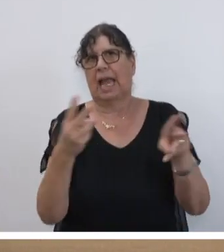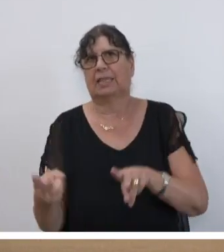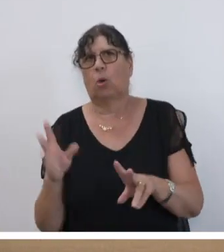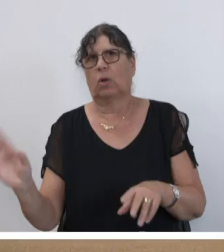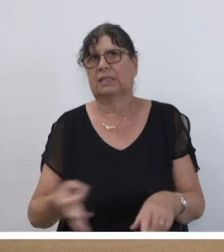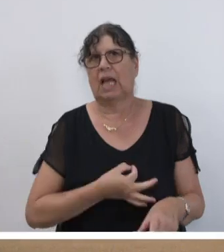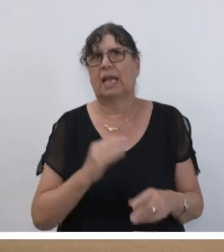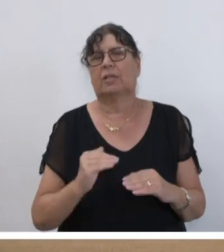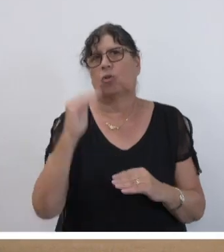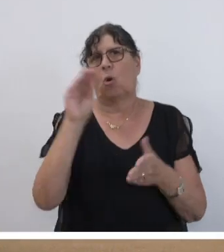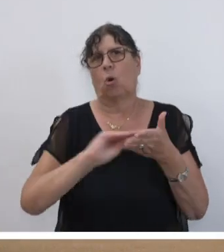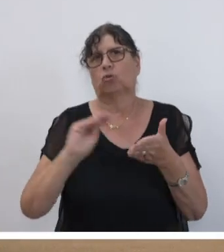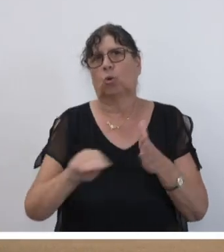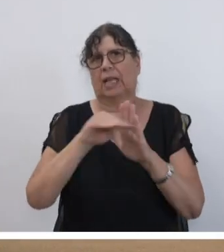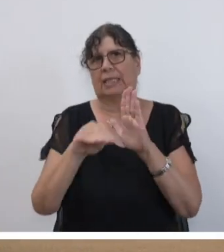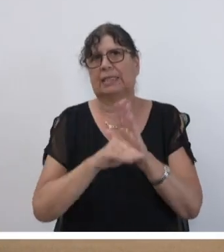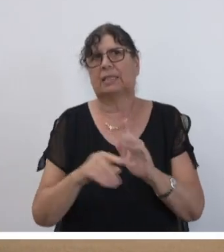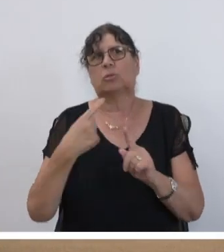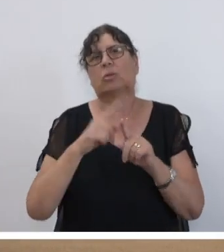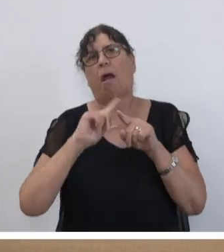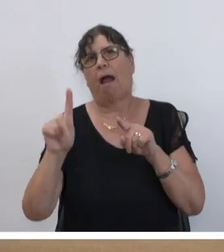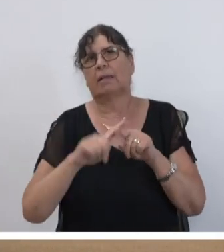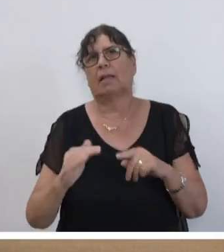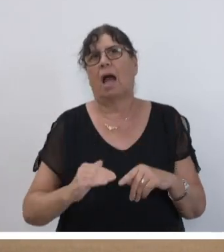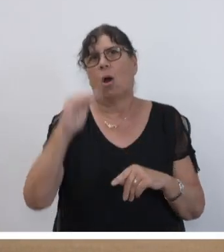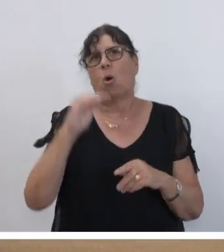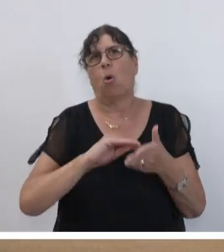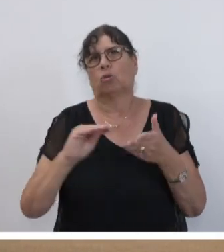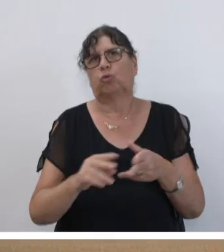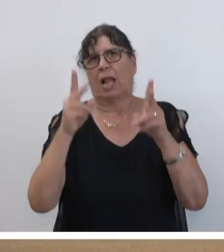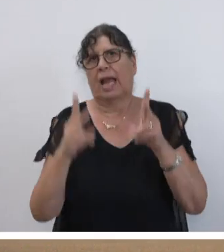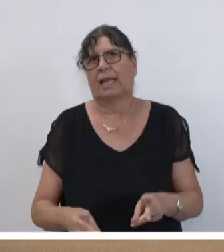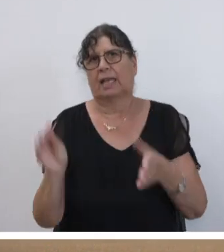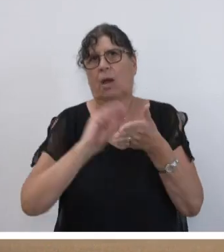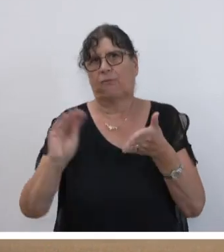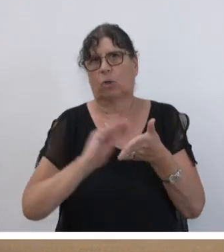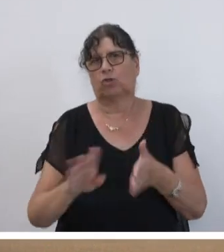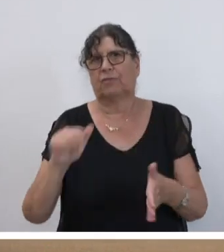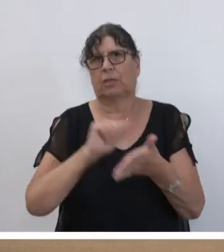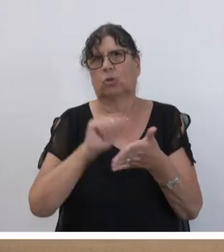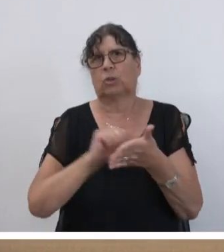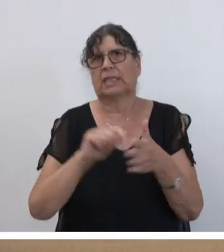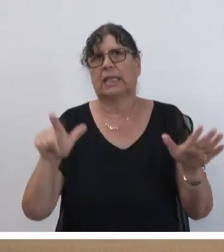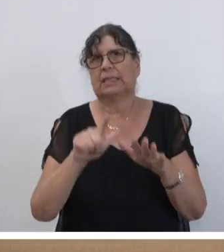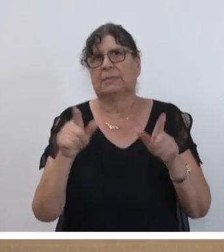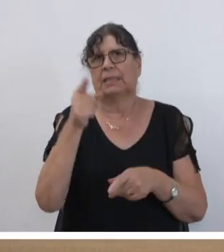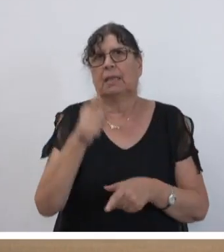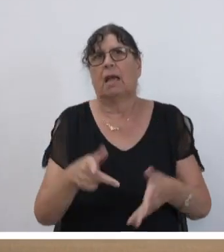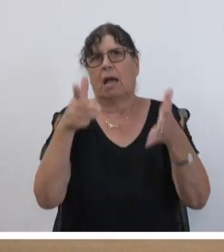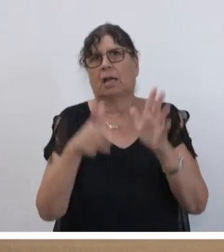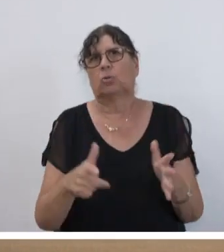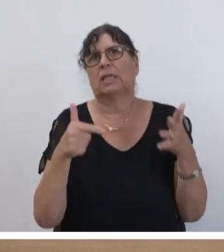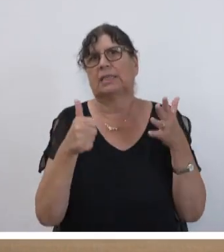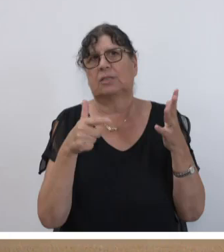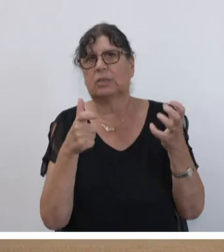saarländischen Hochschulgesetzes und anderer hochschulrechtlicher Vorschriften, Drucksache 17-876